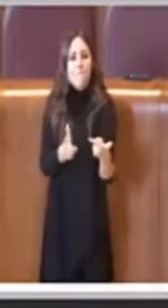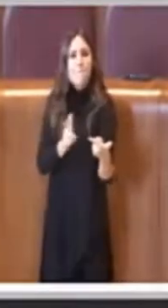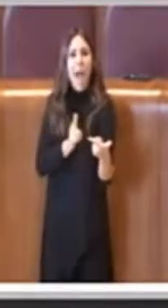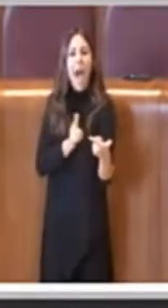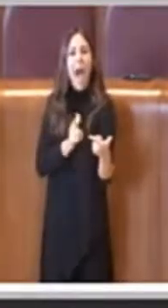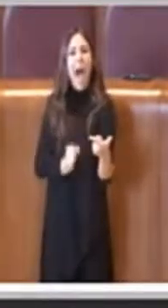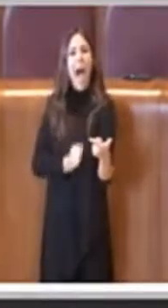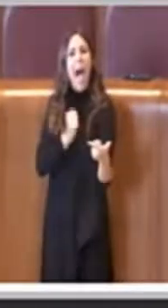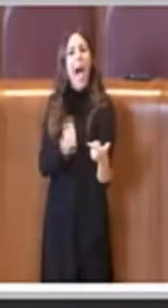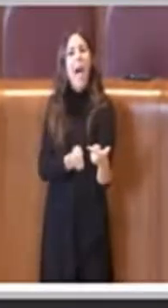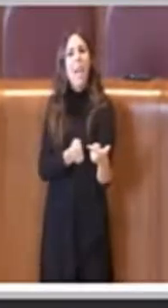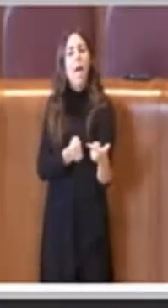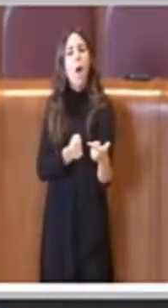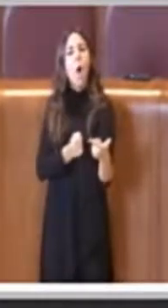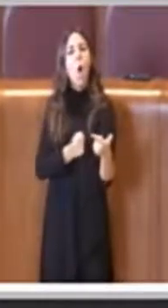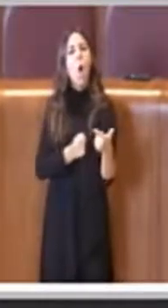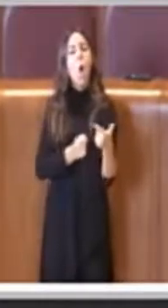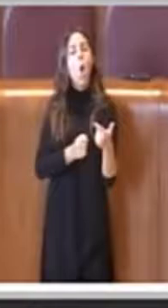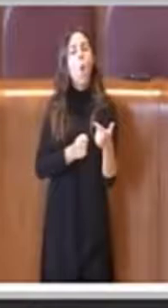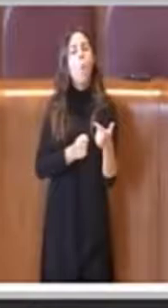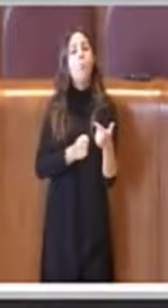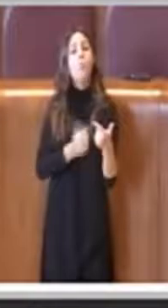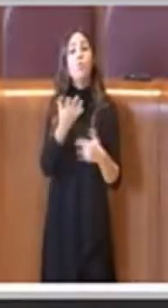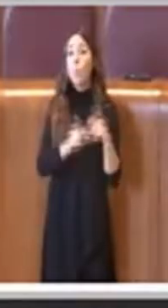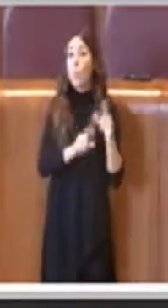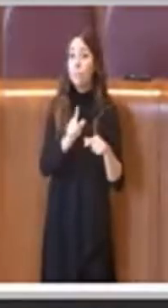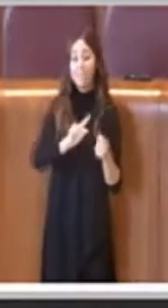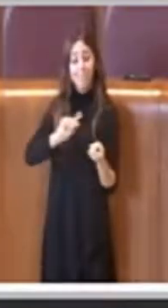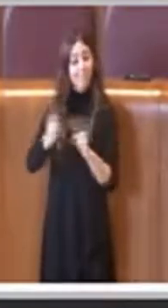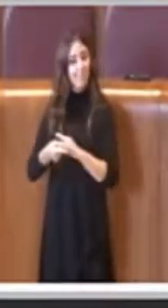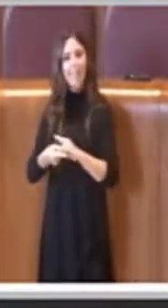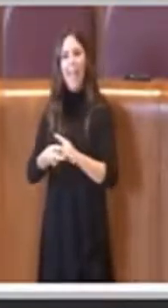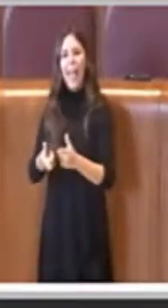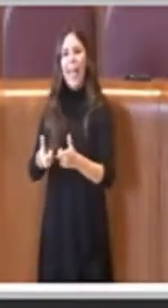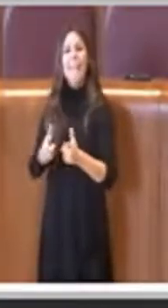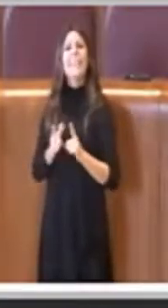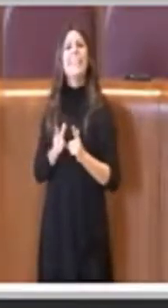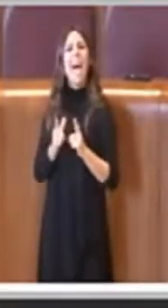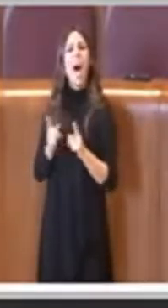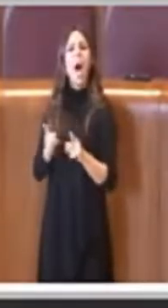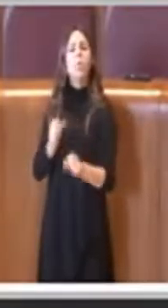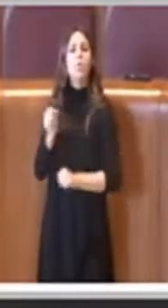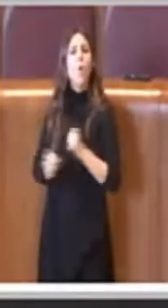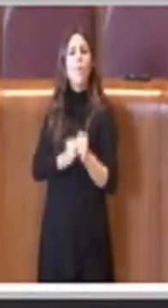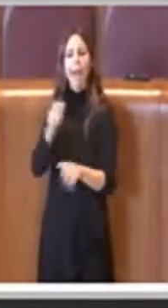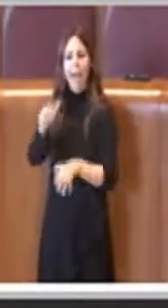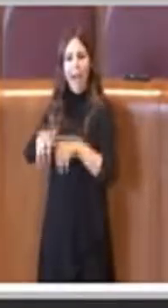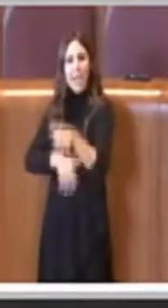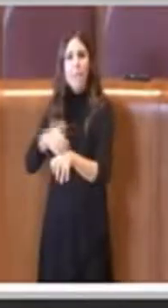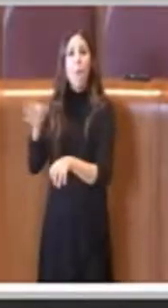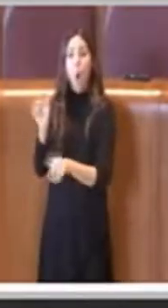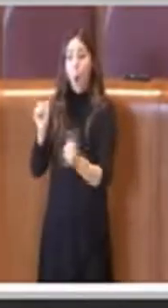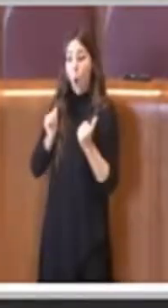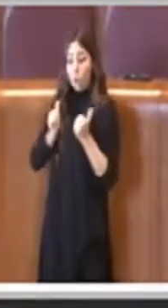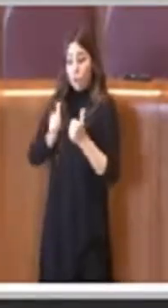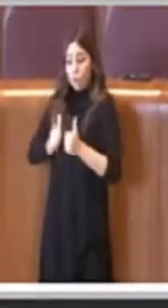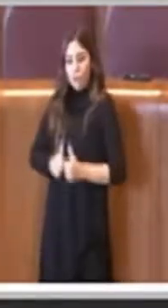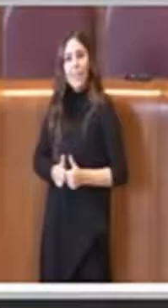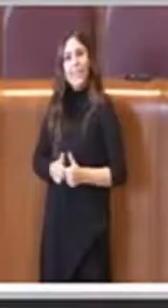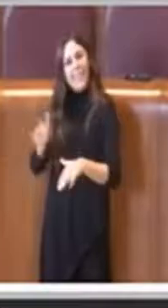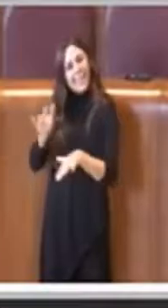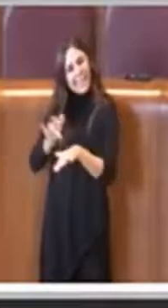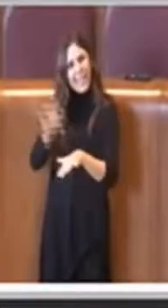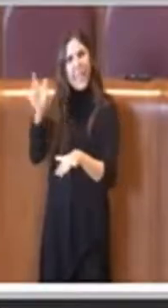del male agli animali e fa del male a quei tanti cittadini altamente sensibili che oggi chiedono